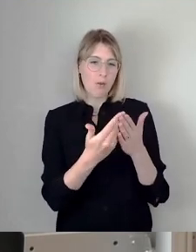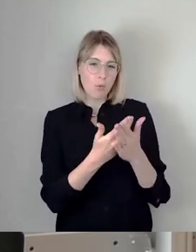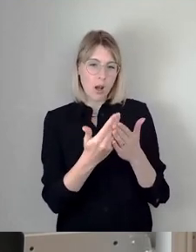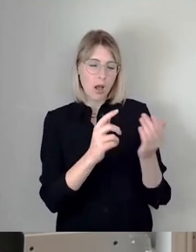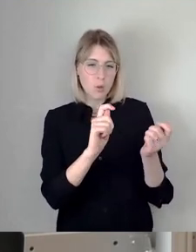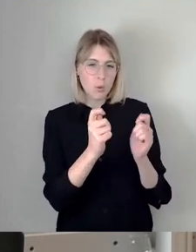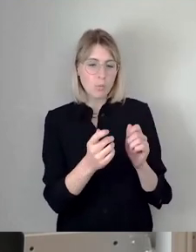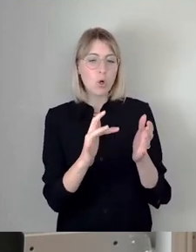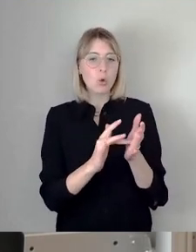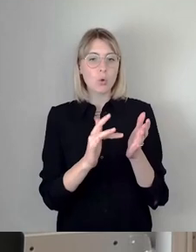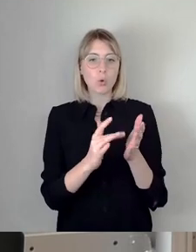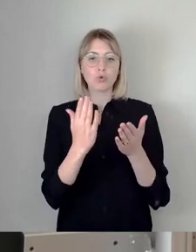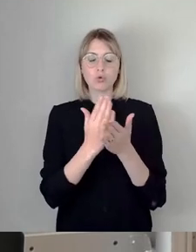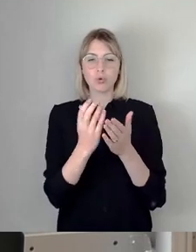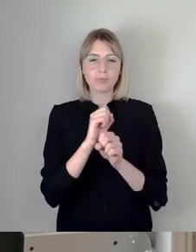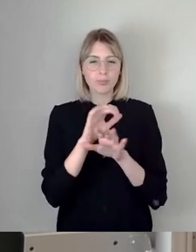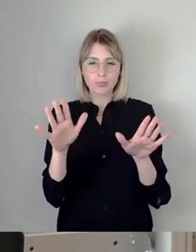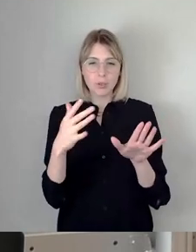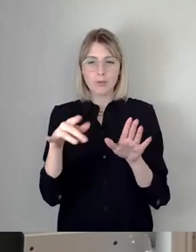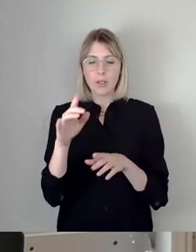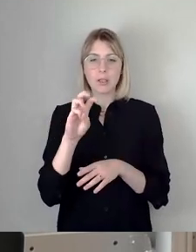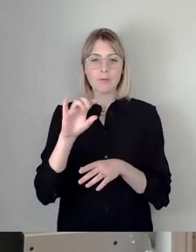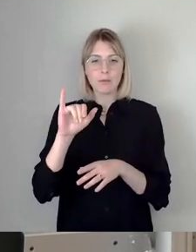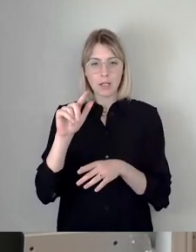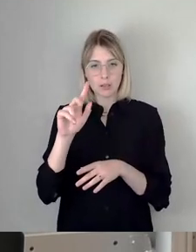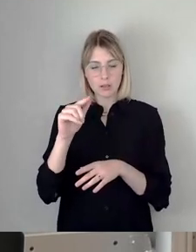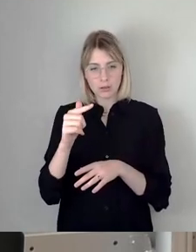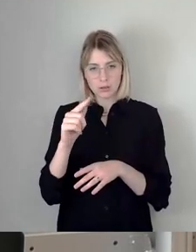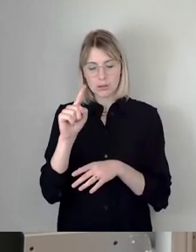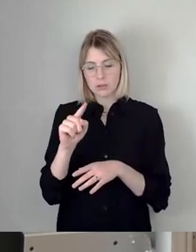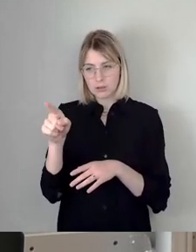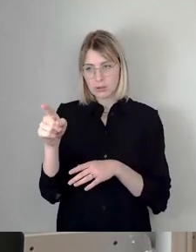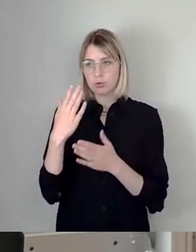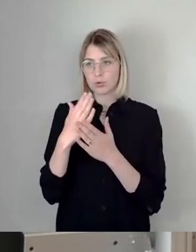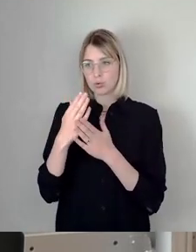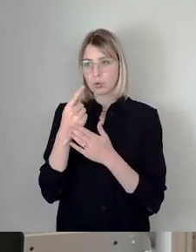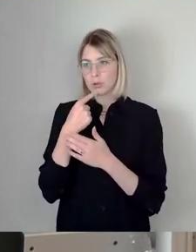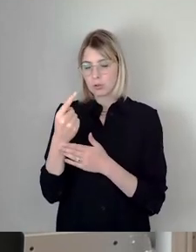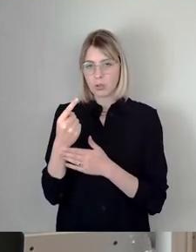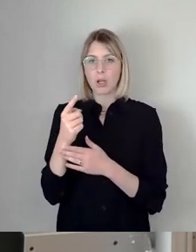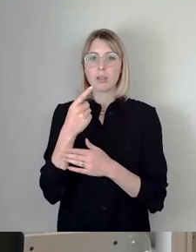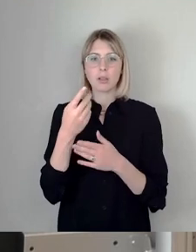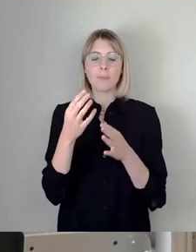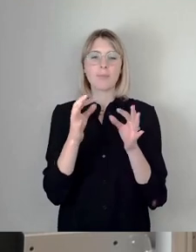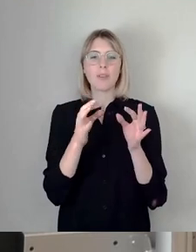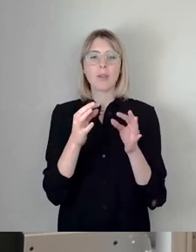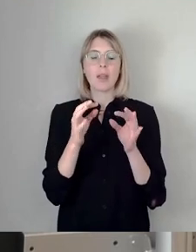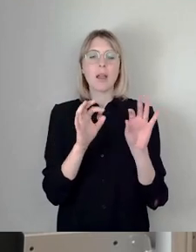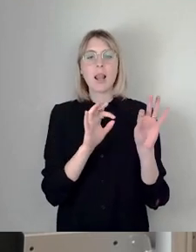breit ausgeführt wurde vom Kollegen Wirz. Das Thema mit diesem Leitfaden, der eigentlich nicht zum